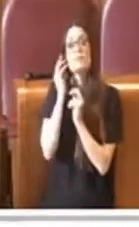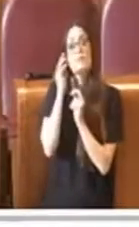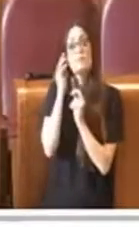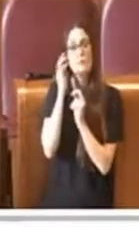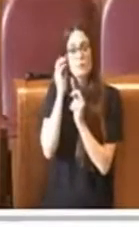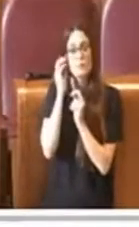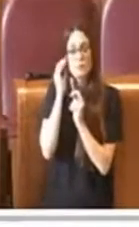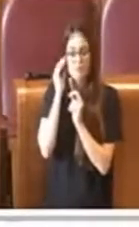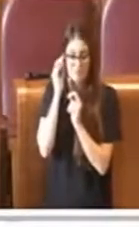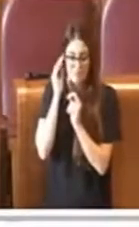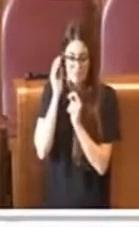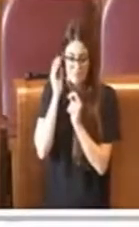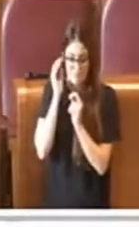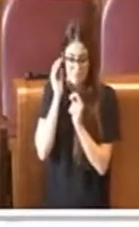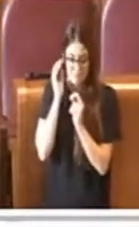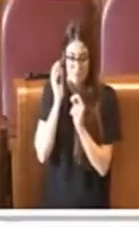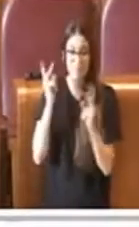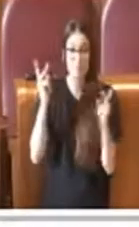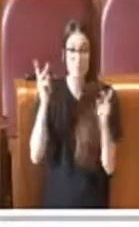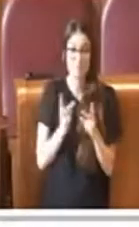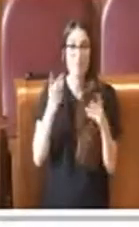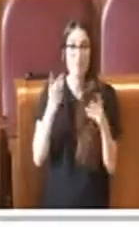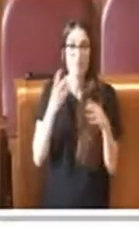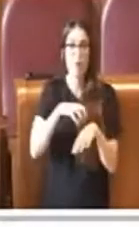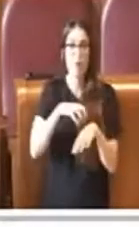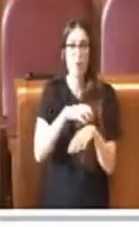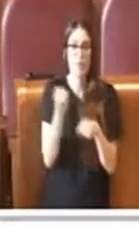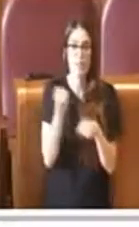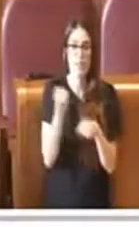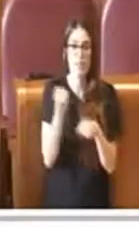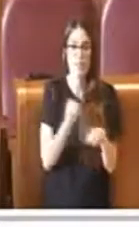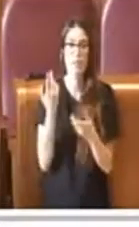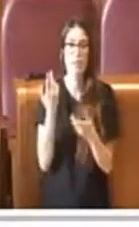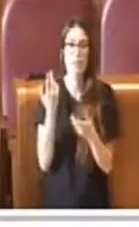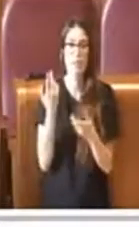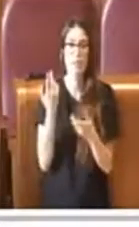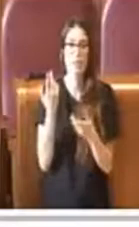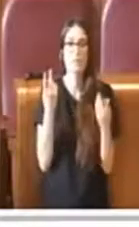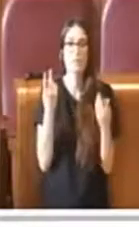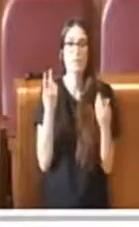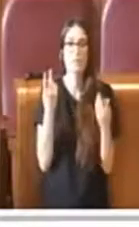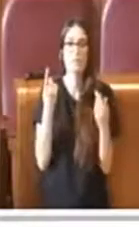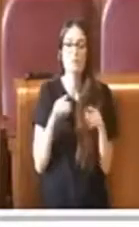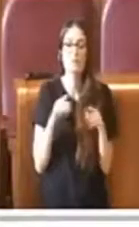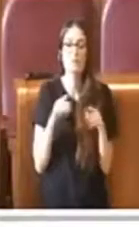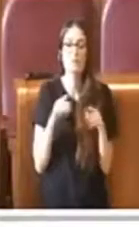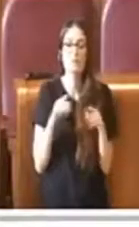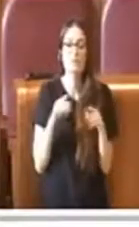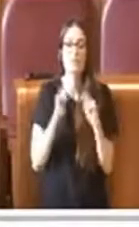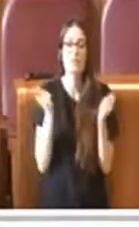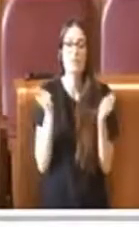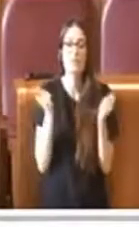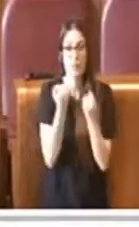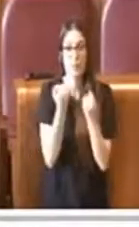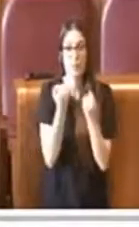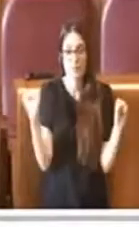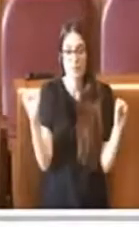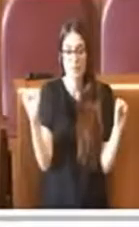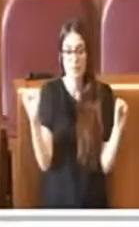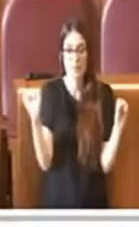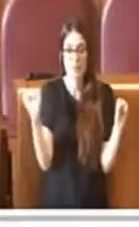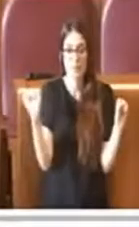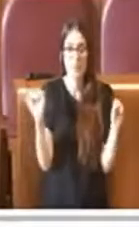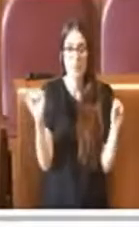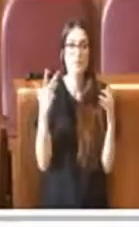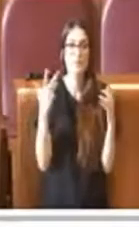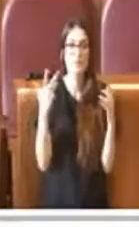base dello scopo per cui le consulte sono state istituite, ma direi anche più in generale, della nostra democrazia. Per cui spero che anche